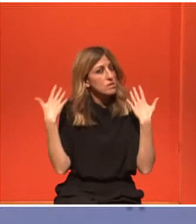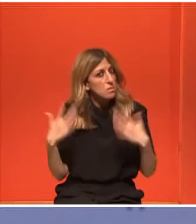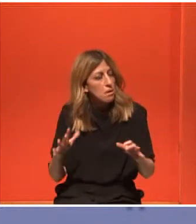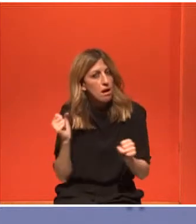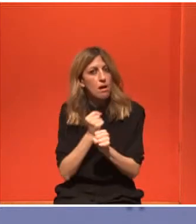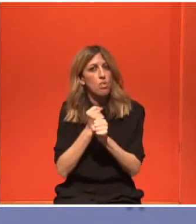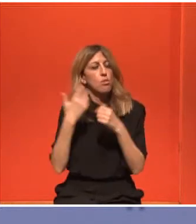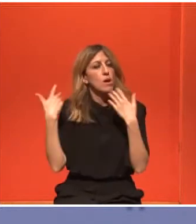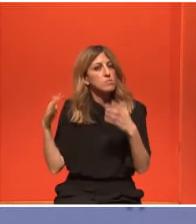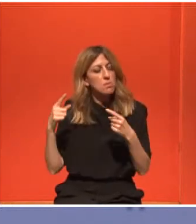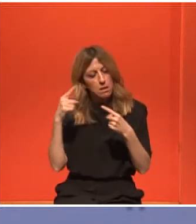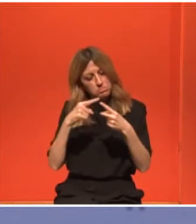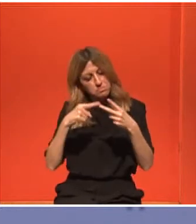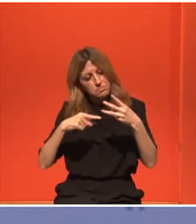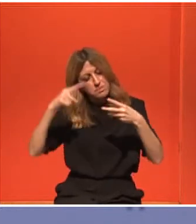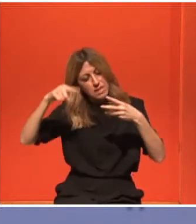Αν θα φύγεις θα φύγεις για μάτι.